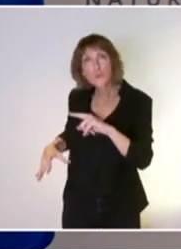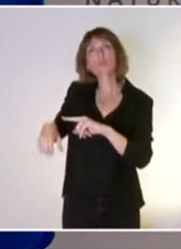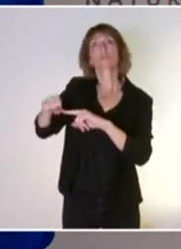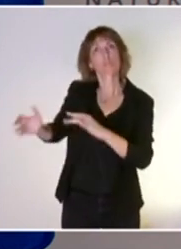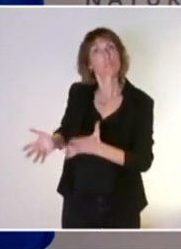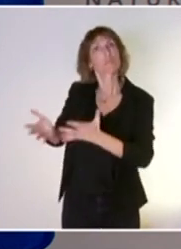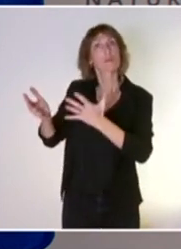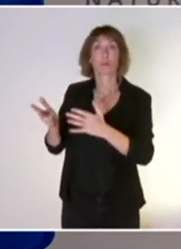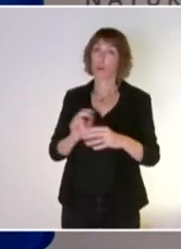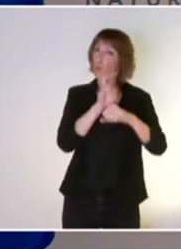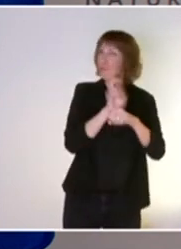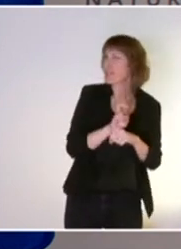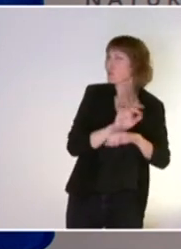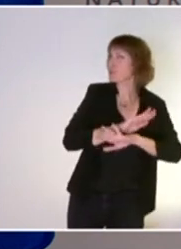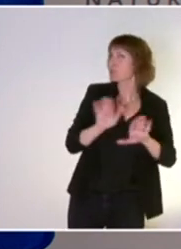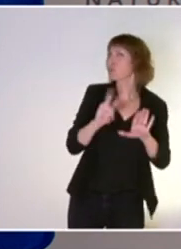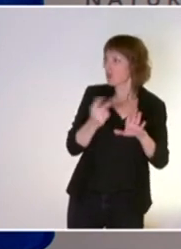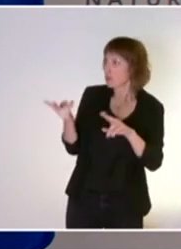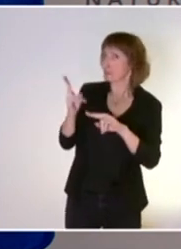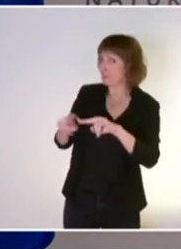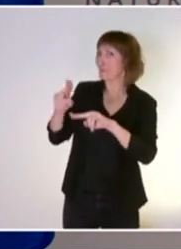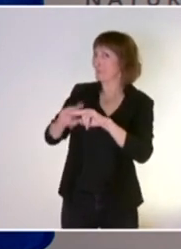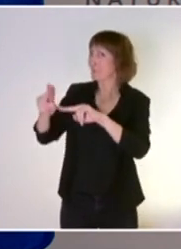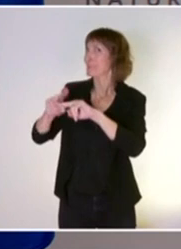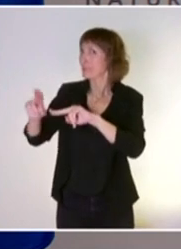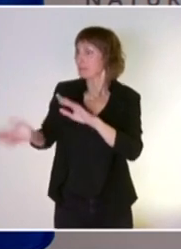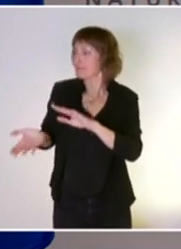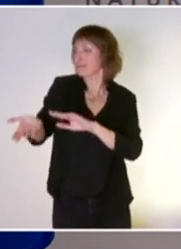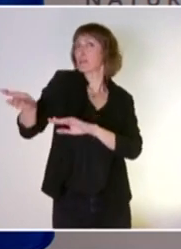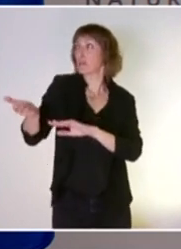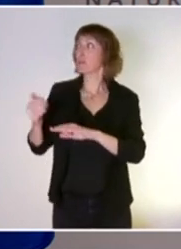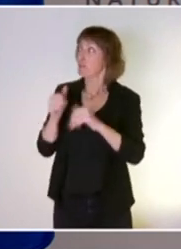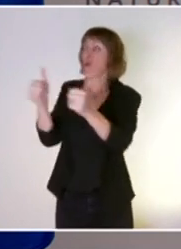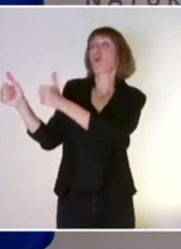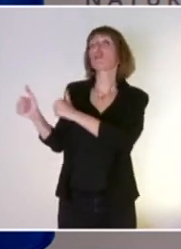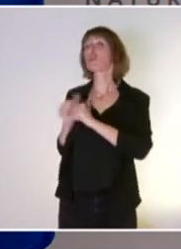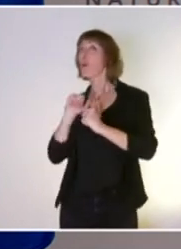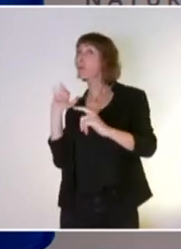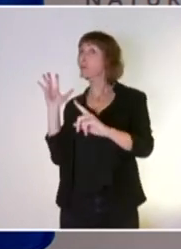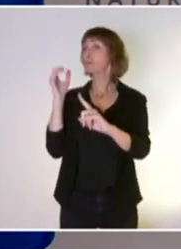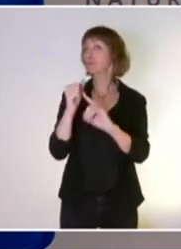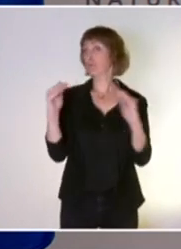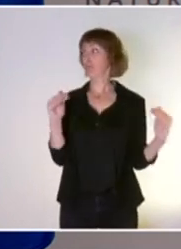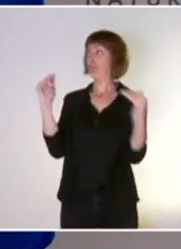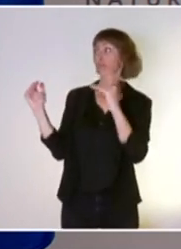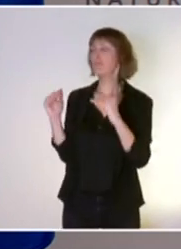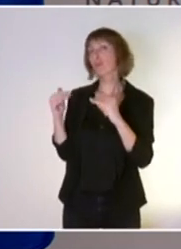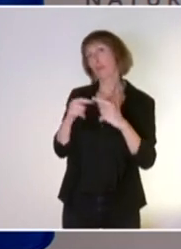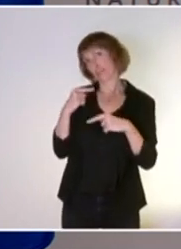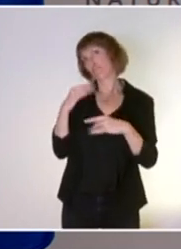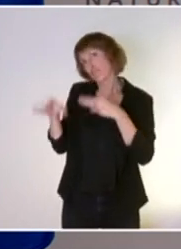donc au-delà de la conservation. On restaure et on doit se fixer des objectifs communs. On entre donc dans des cycles de négociations